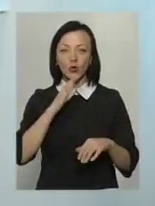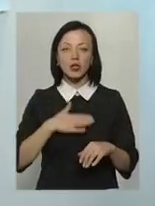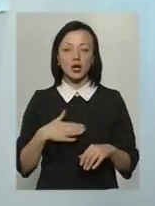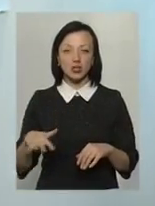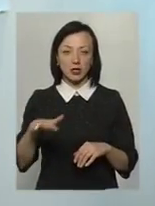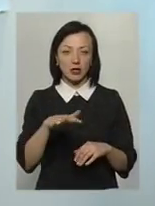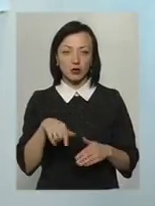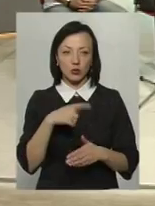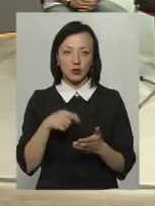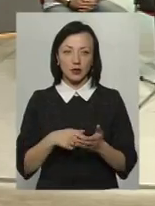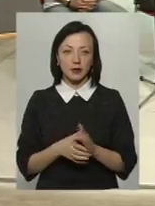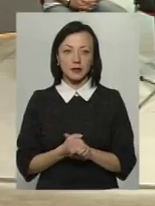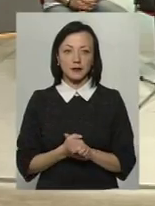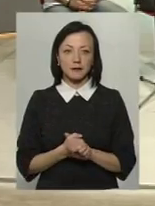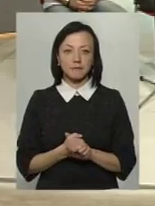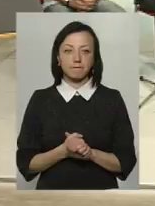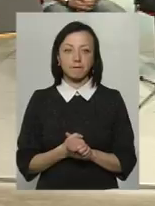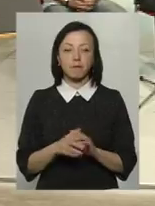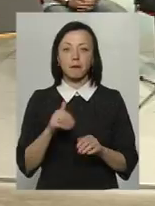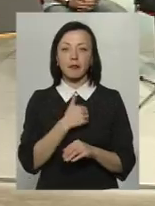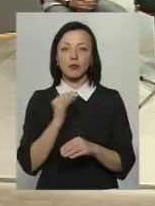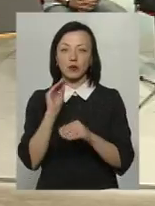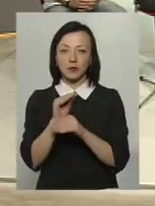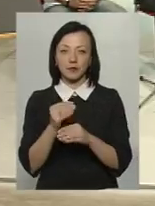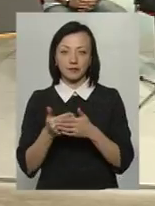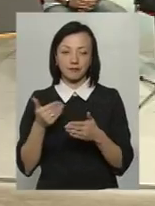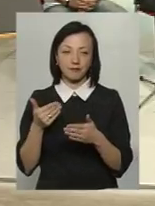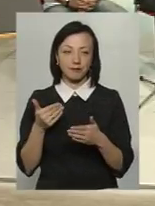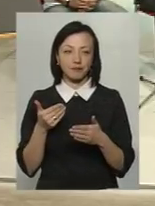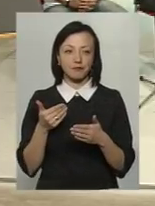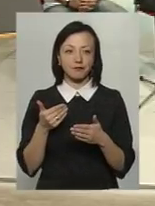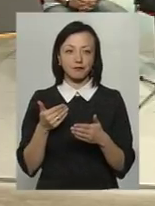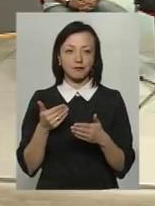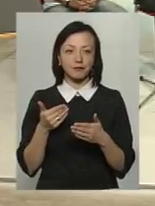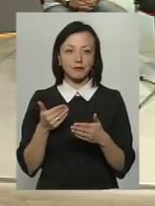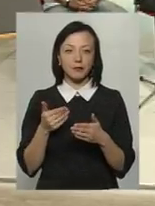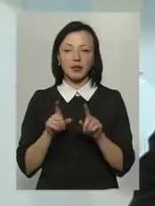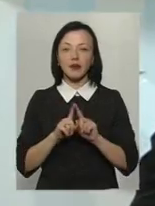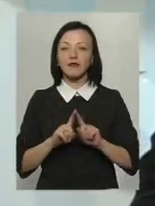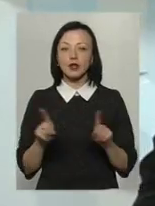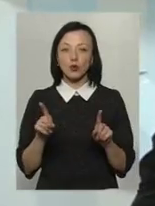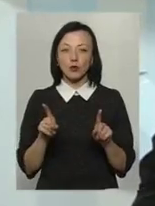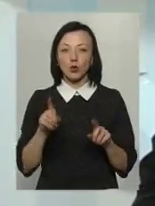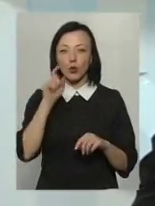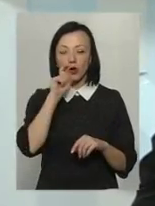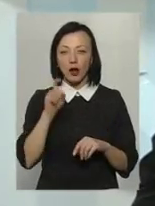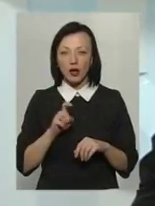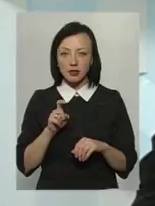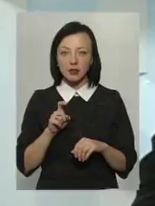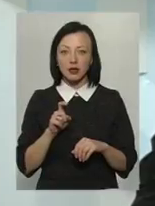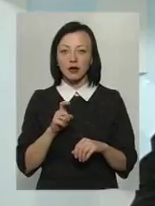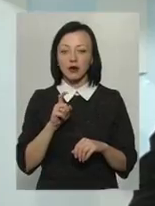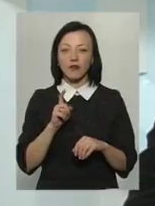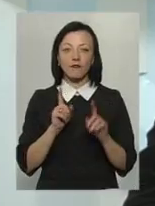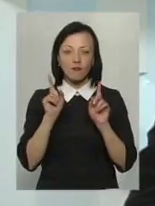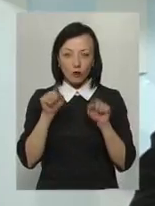Можна чуточку? Перше, що можу сказати, феномен український в тому проявився,